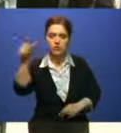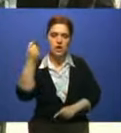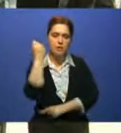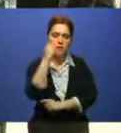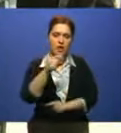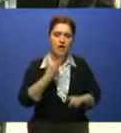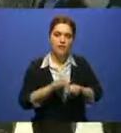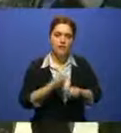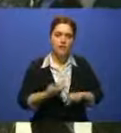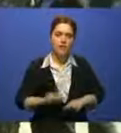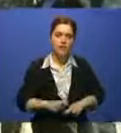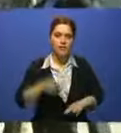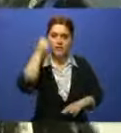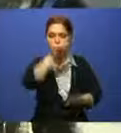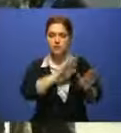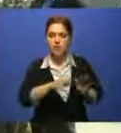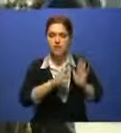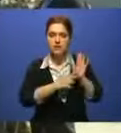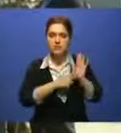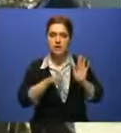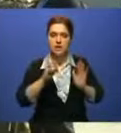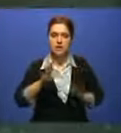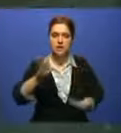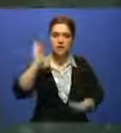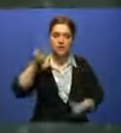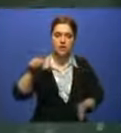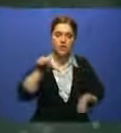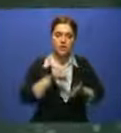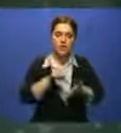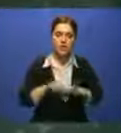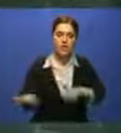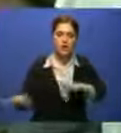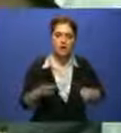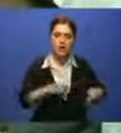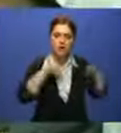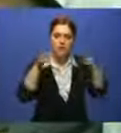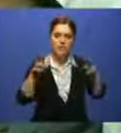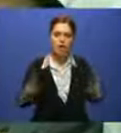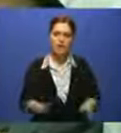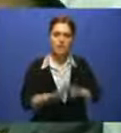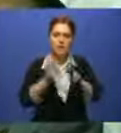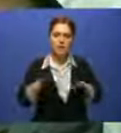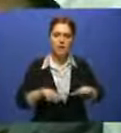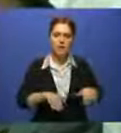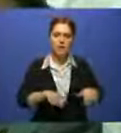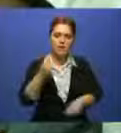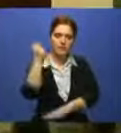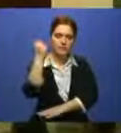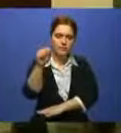В этом году, спустя 70 лет, Петр Морозов снова в центре праздничных мероприятий. Он едет в Астану на Парад Победы.